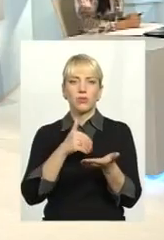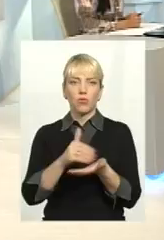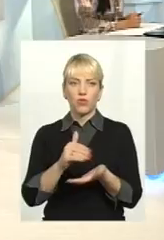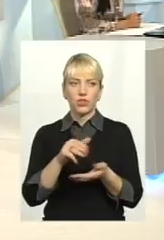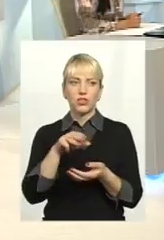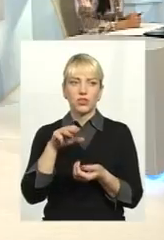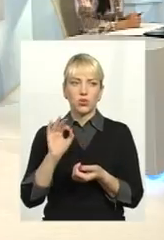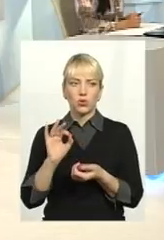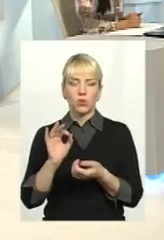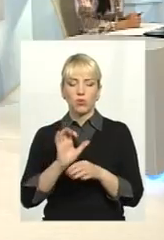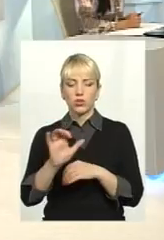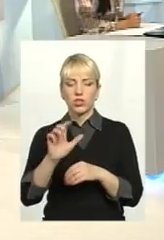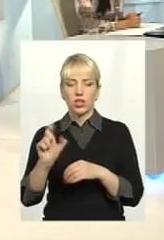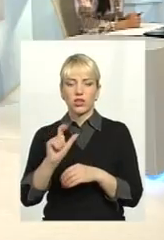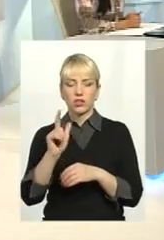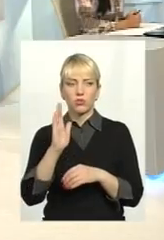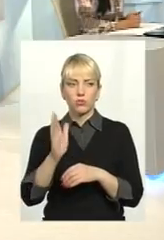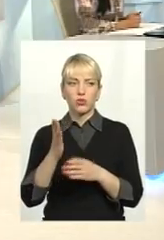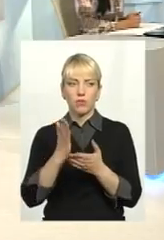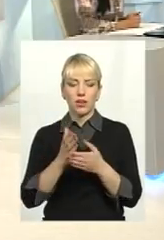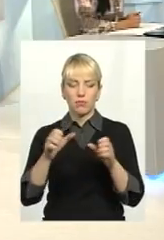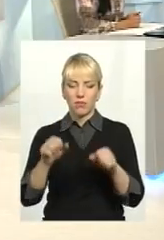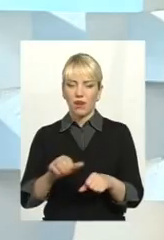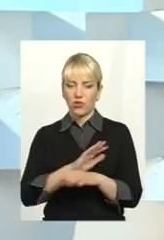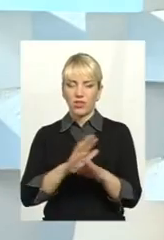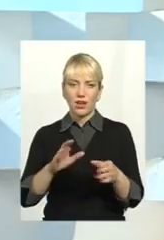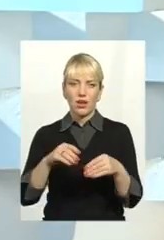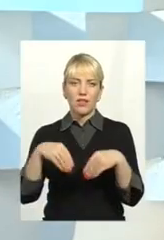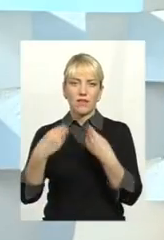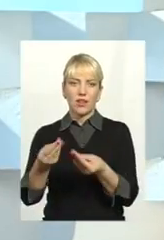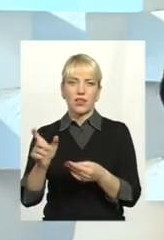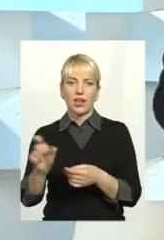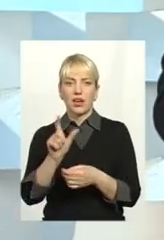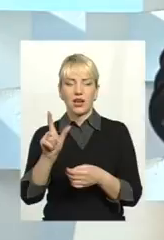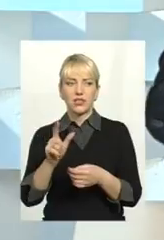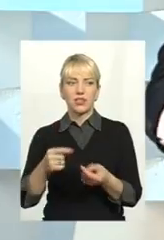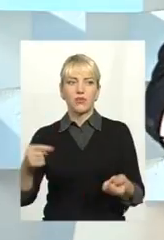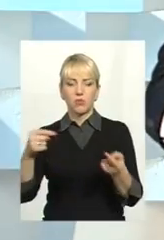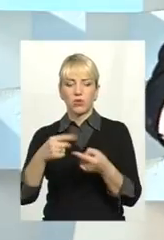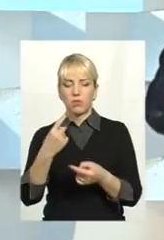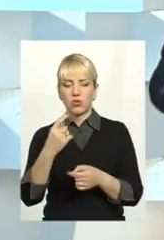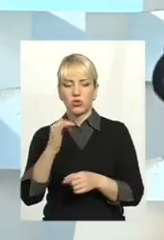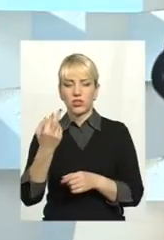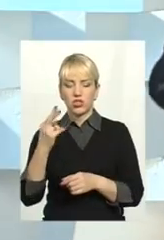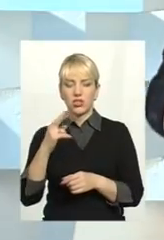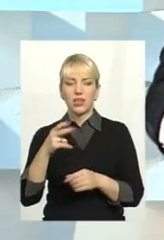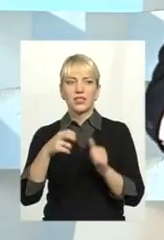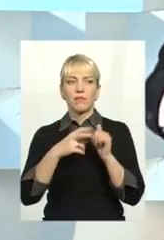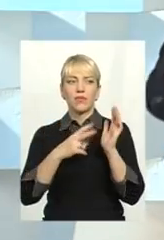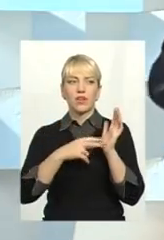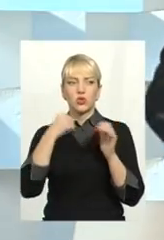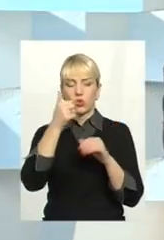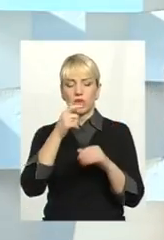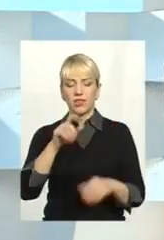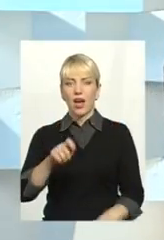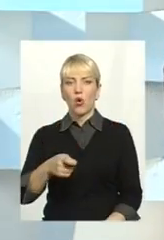то постачальник газу буде мати право вам не постачати газ. Відповідно, з 1 січня 2017 року на конфорку